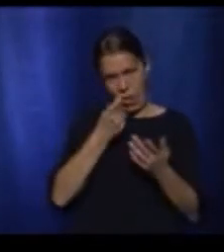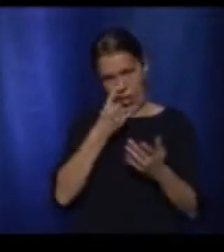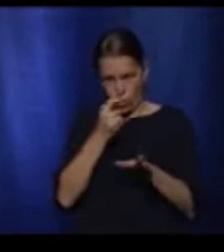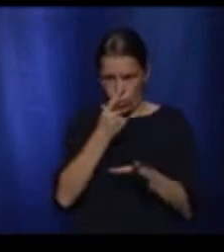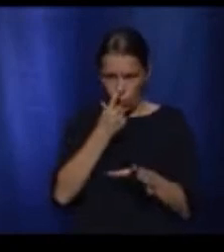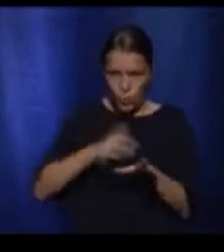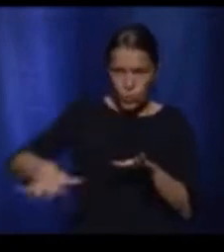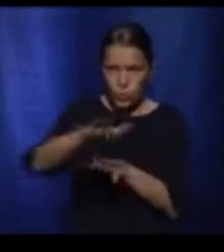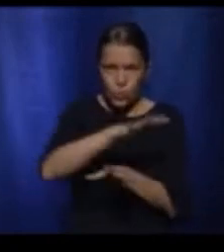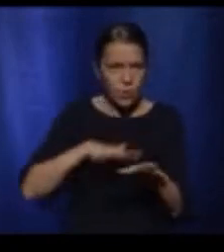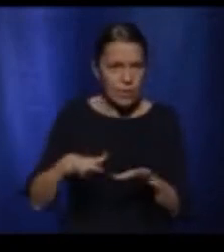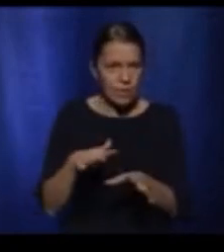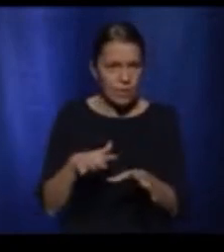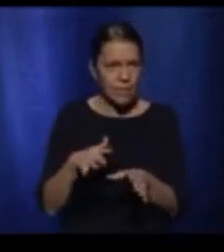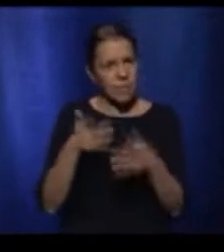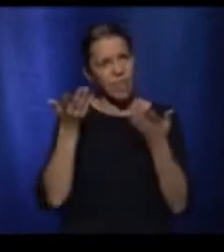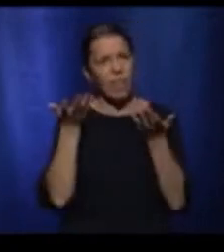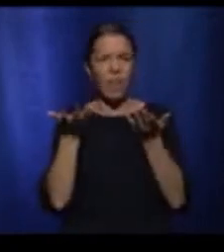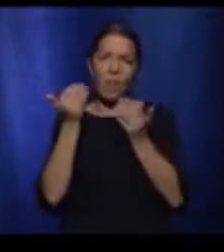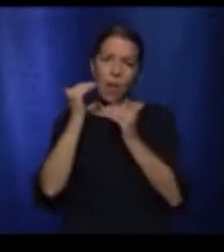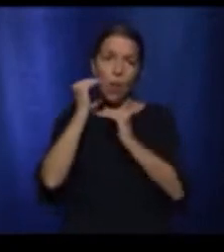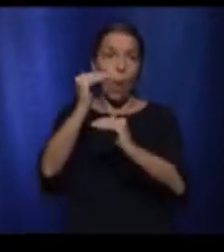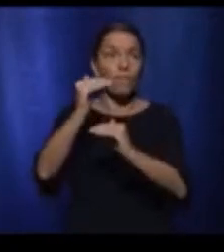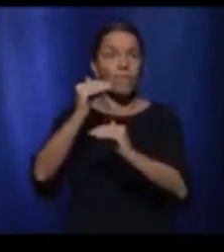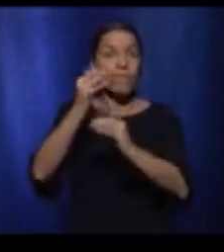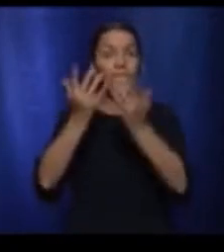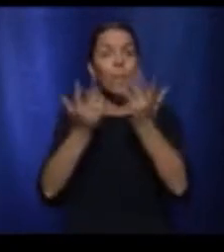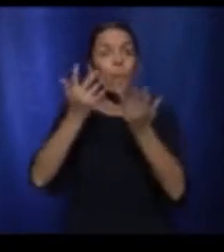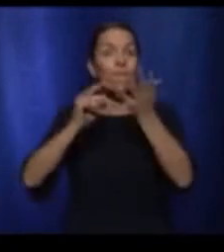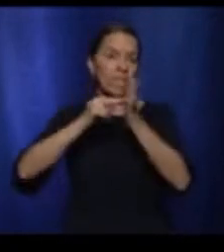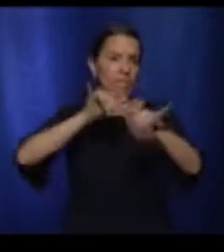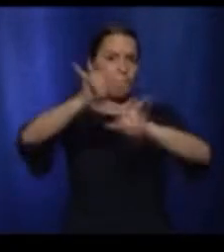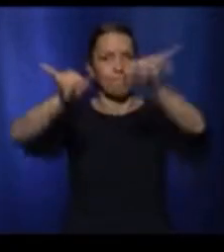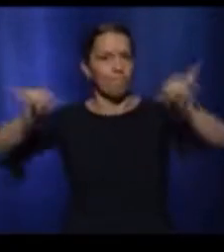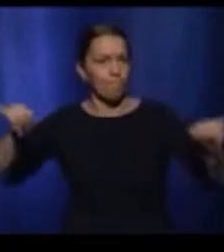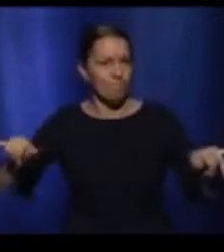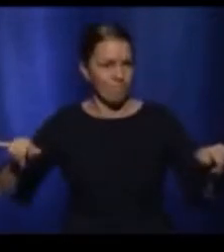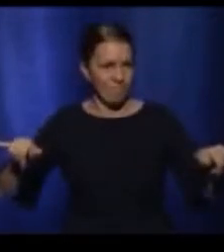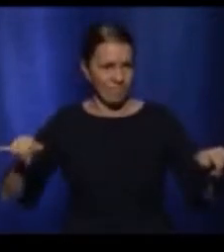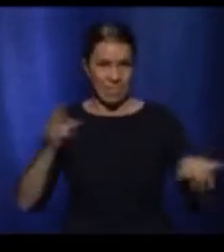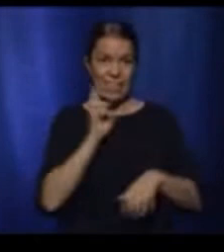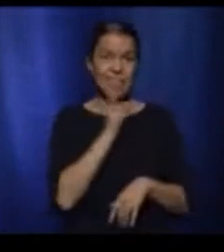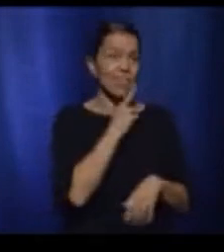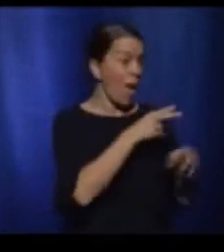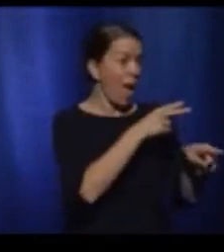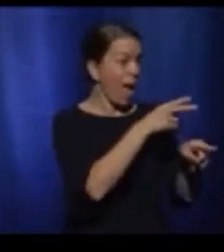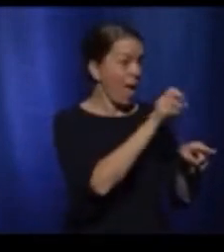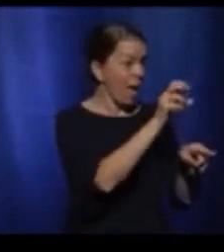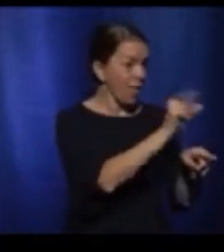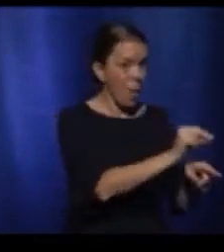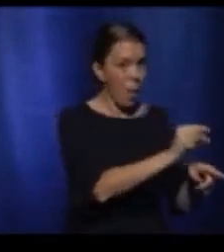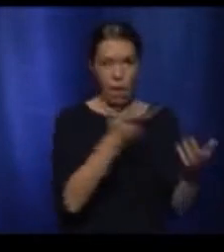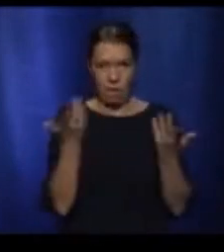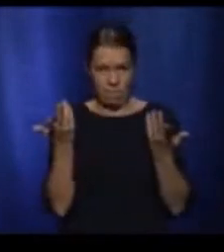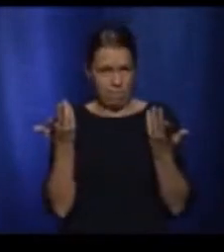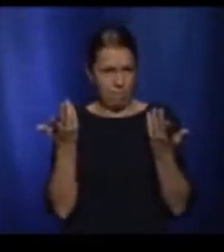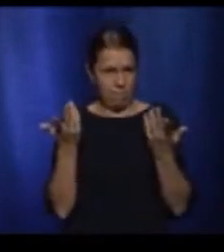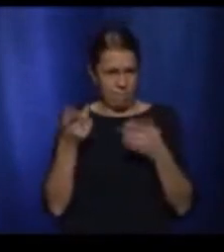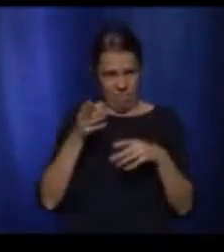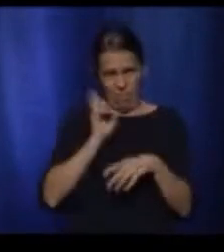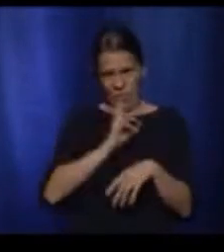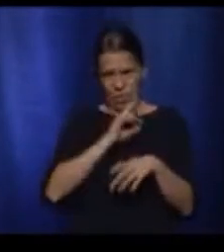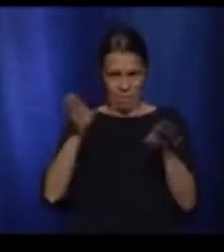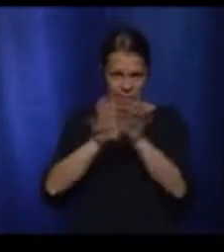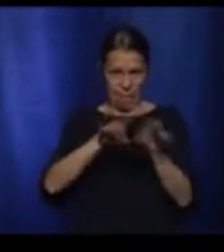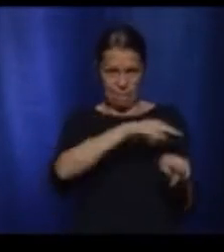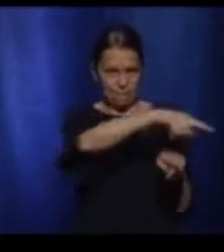couvre-feu. Donc, on a la certitude que jamais il n aura de couvre-feu ici au Québec? Bon, d'abord, on pourrait parler de ce